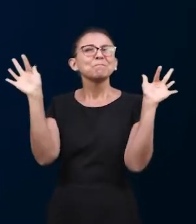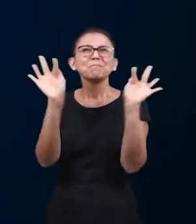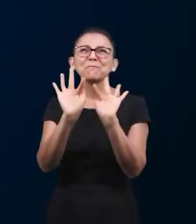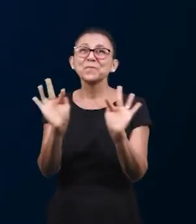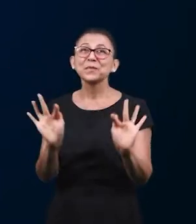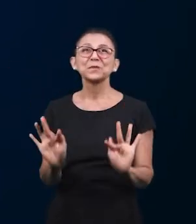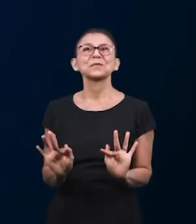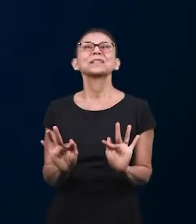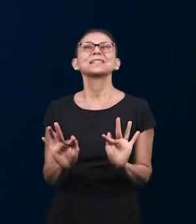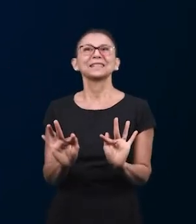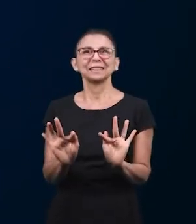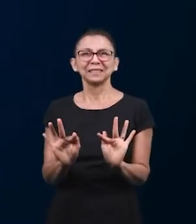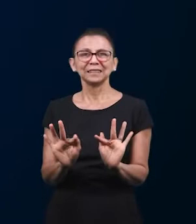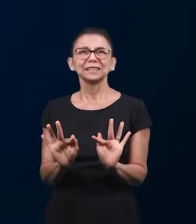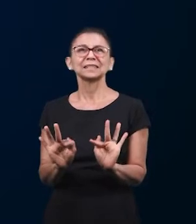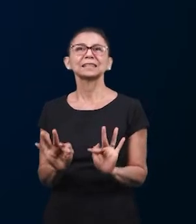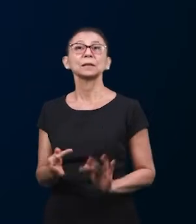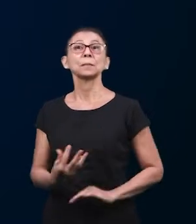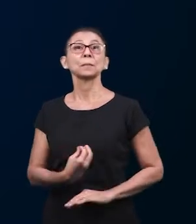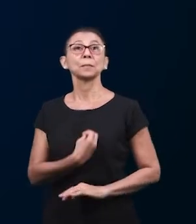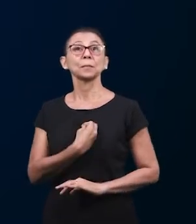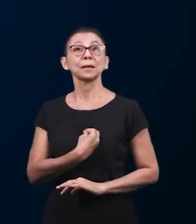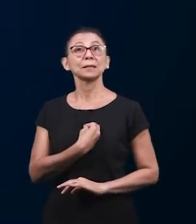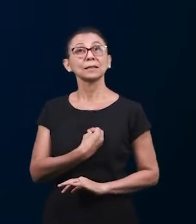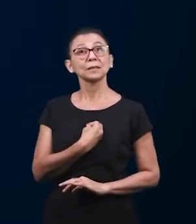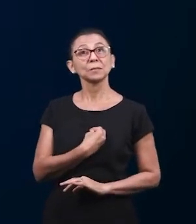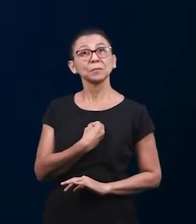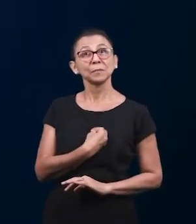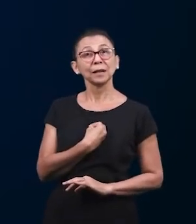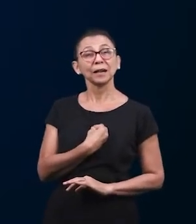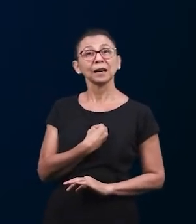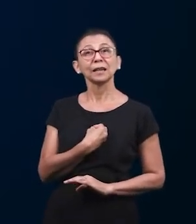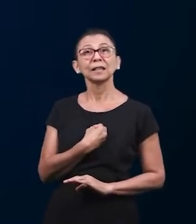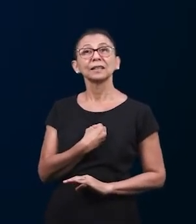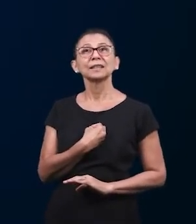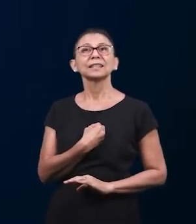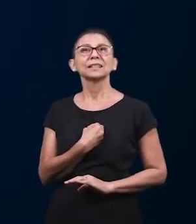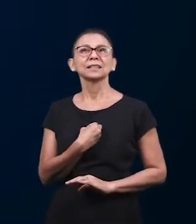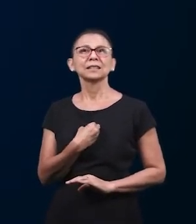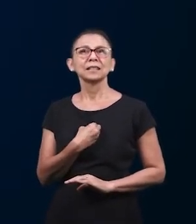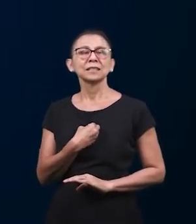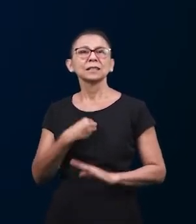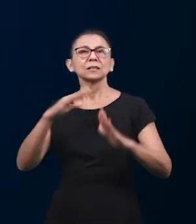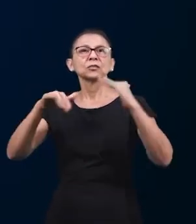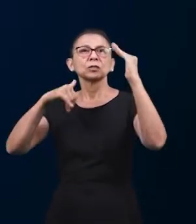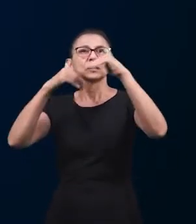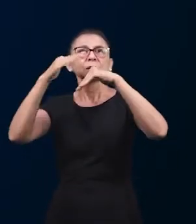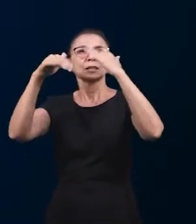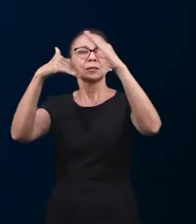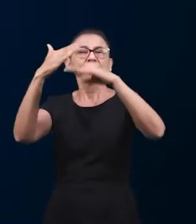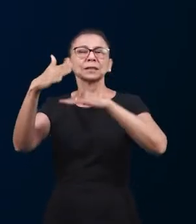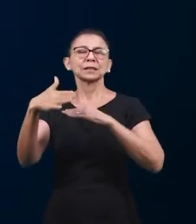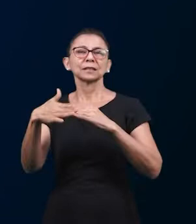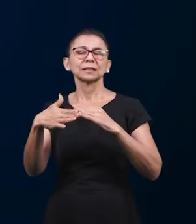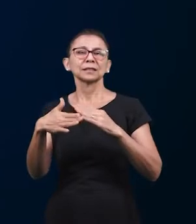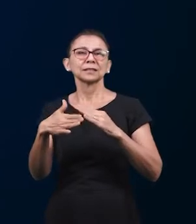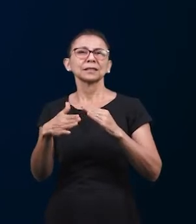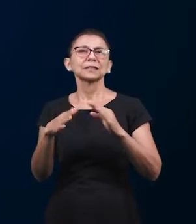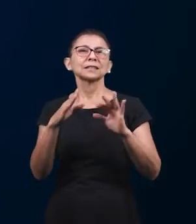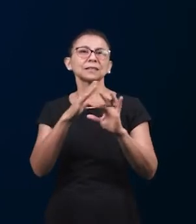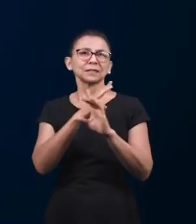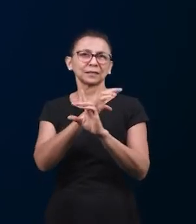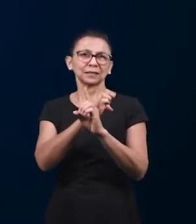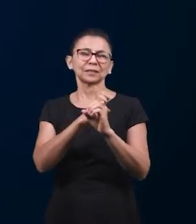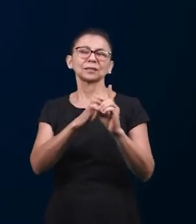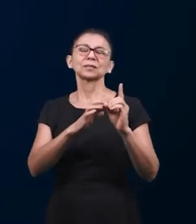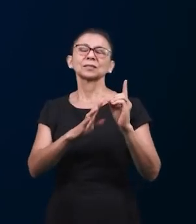и участвовать, и идти в одной и той же динамике, в одном и том же движении,